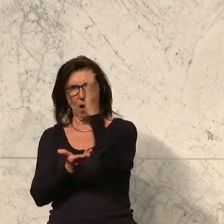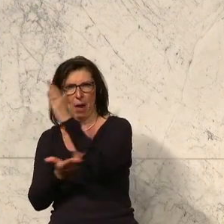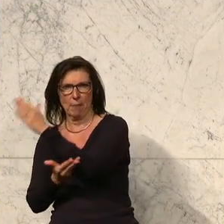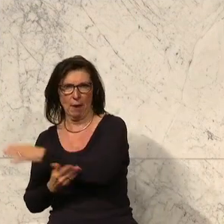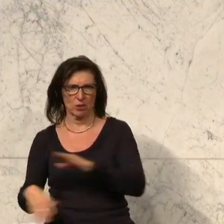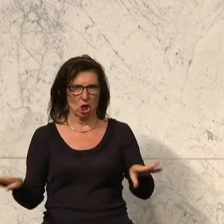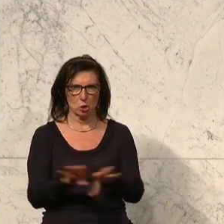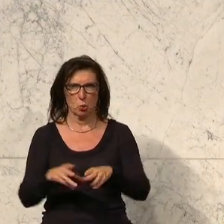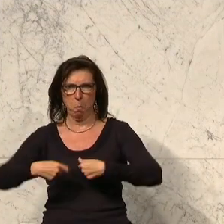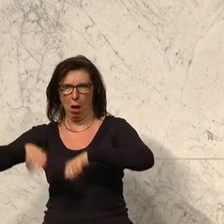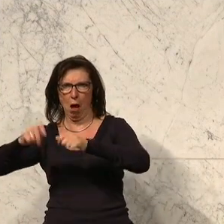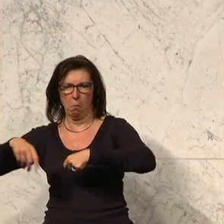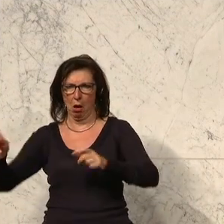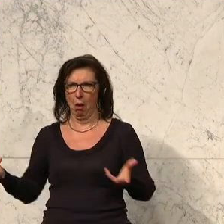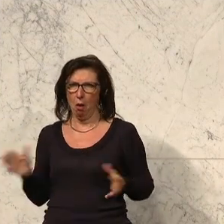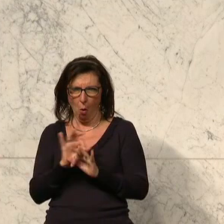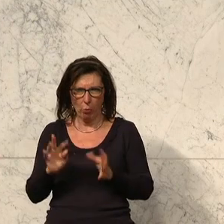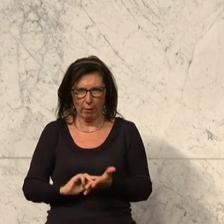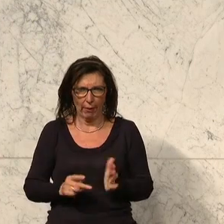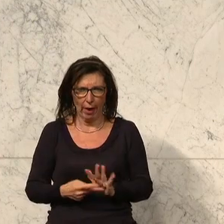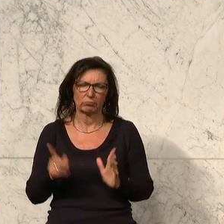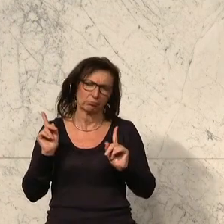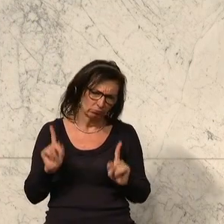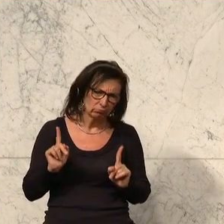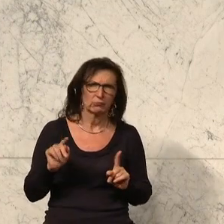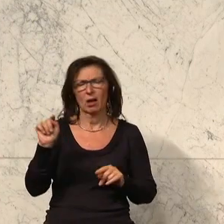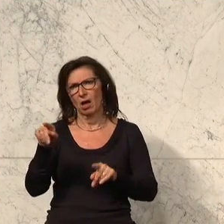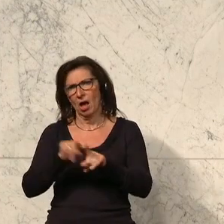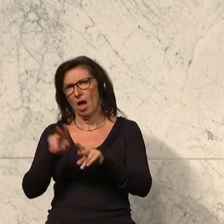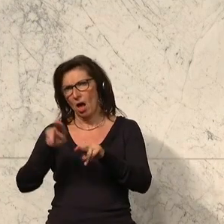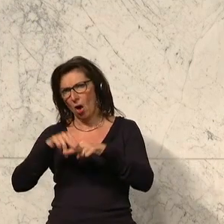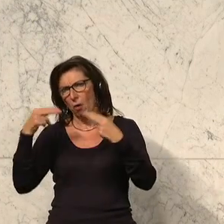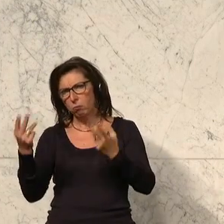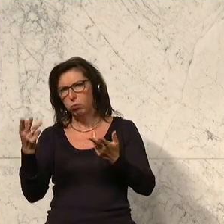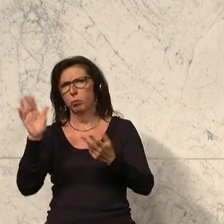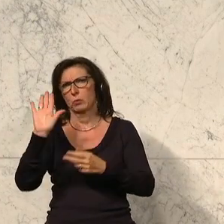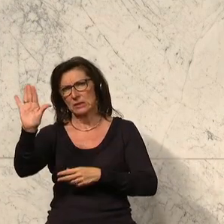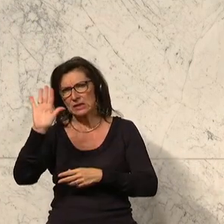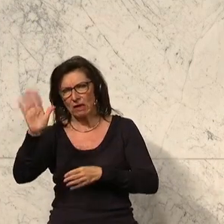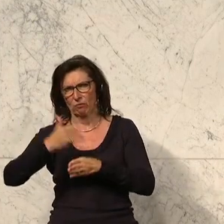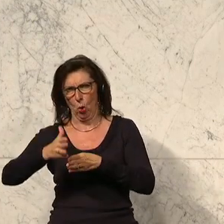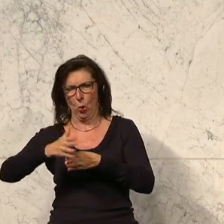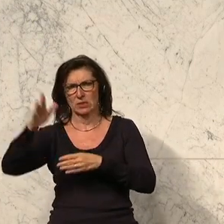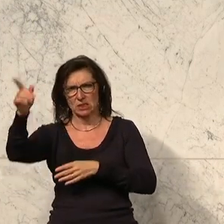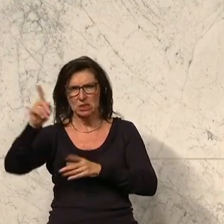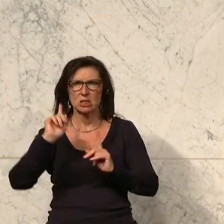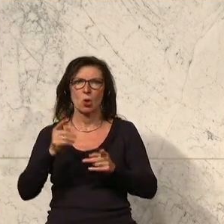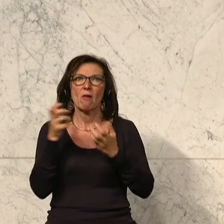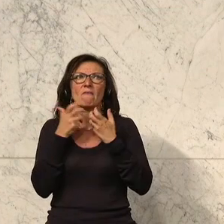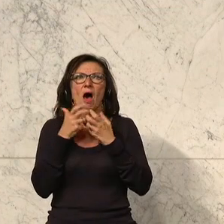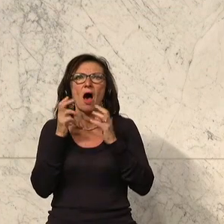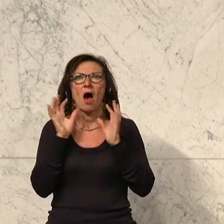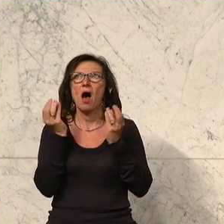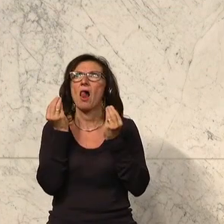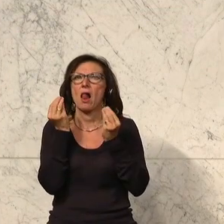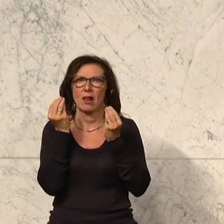tatsächlich passiert. Das heißt, die Bundesforste hier in die Pflicht zu nehmen, auch tunlichst mit dem Gutwald umzugehen, ist nicht nur eine Bitte, sondern ich